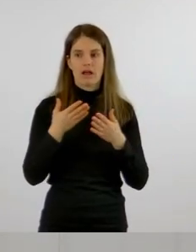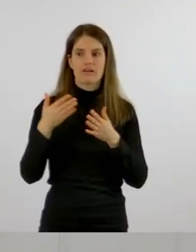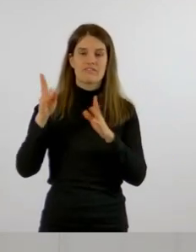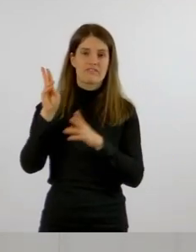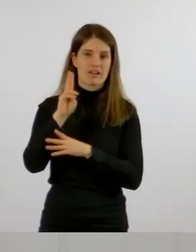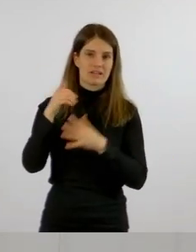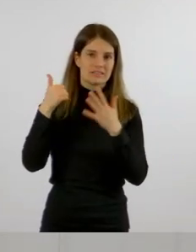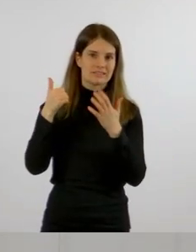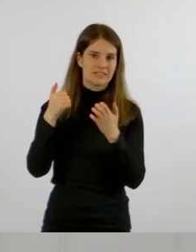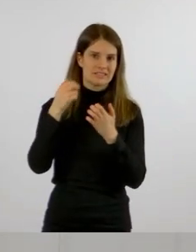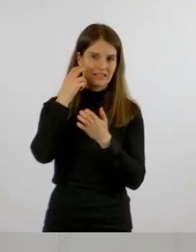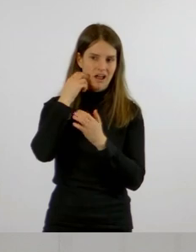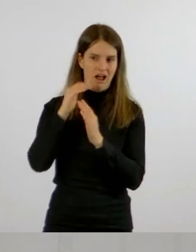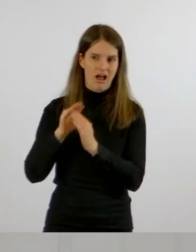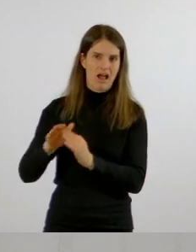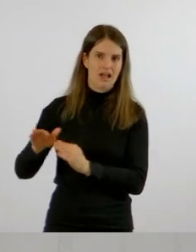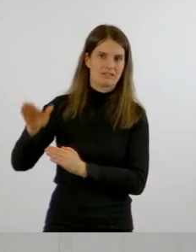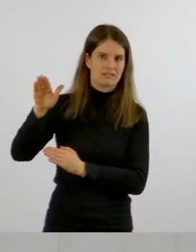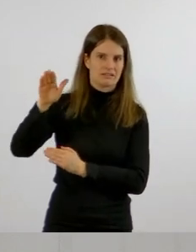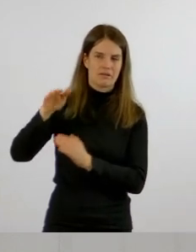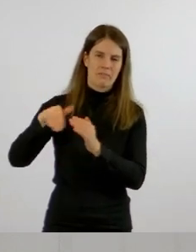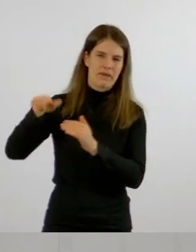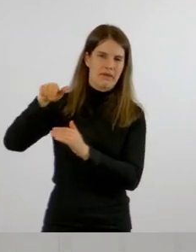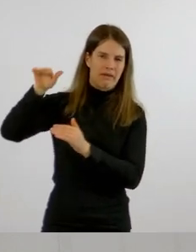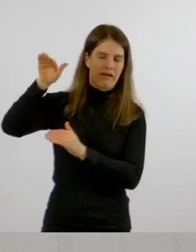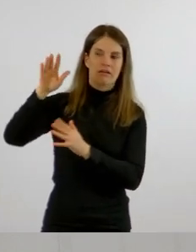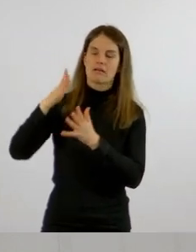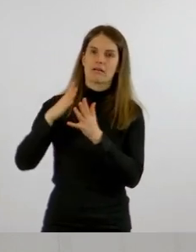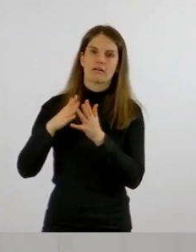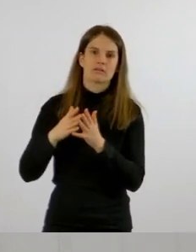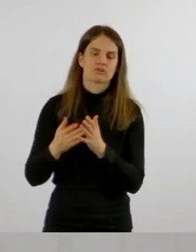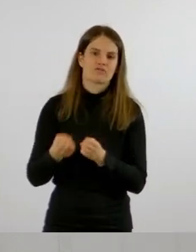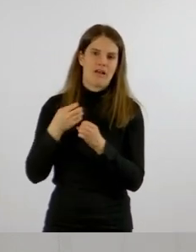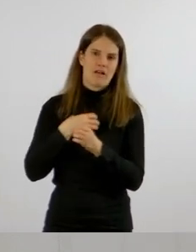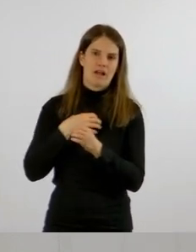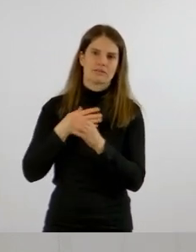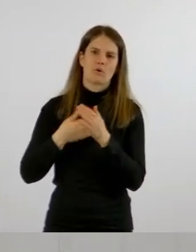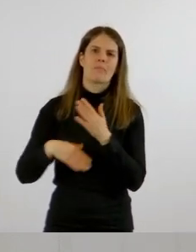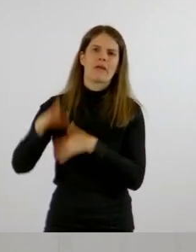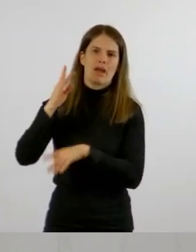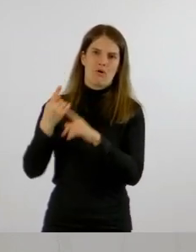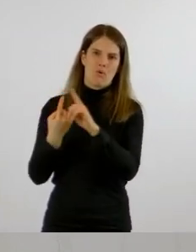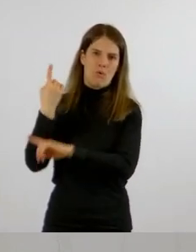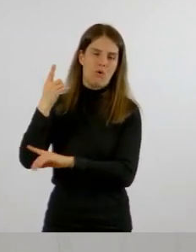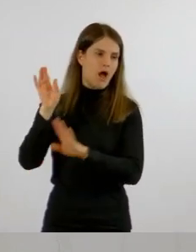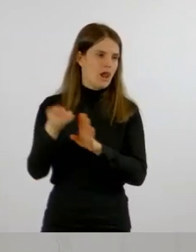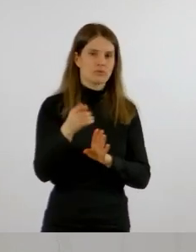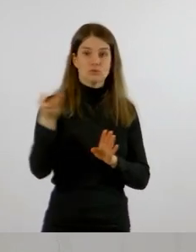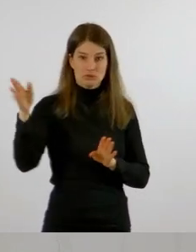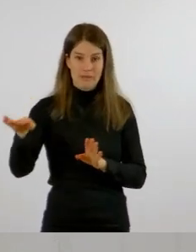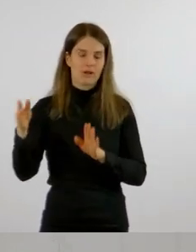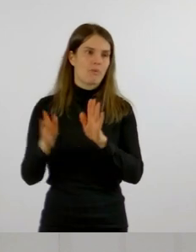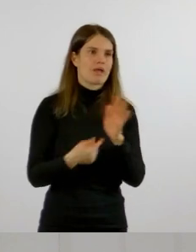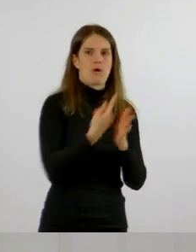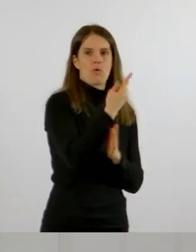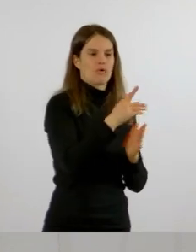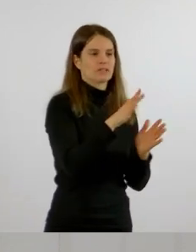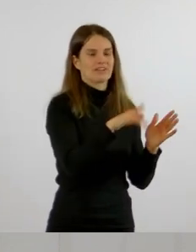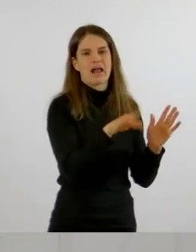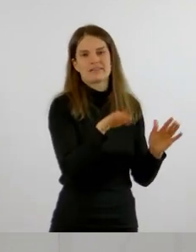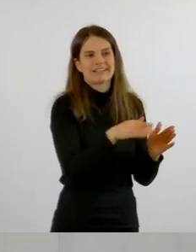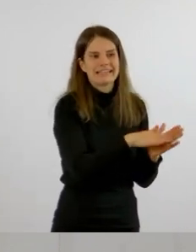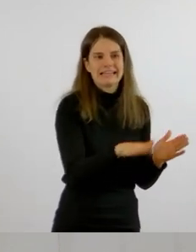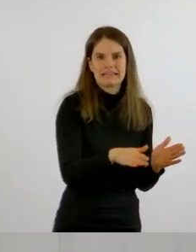Jahre wirklich schwer zu erkranken und auch zu versterben, wesentlich größer ist natürlich als für Kinder. Aber für Kinder